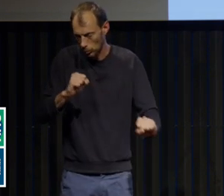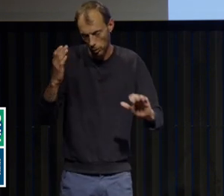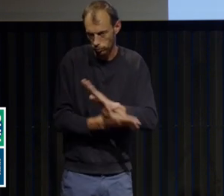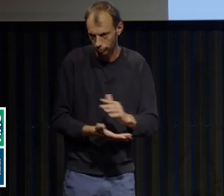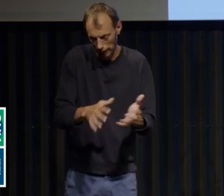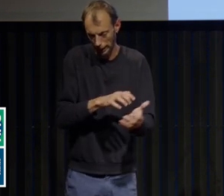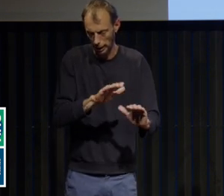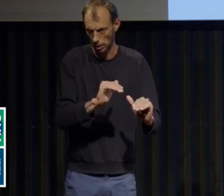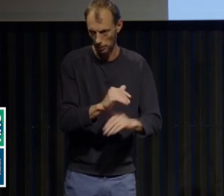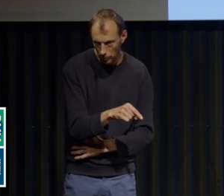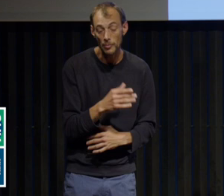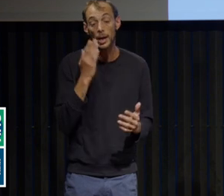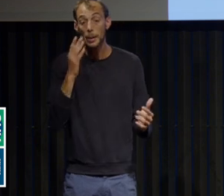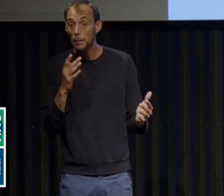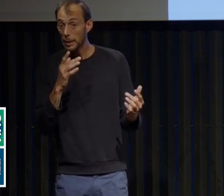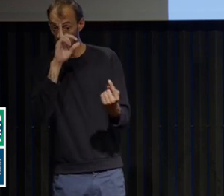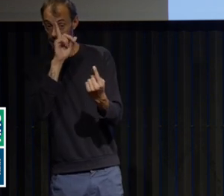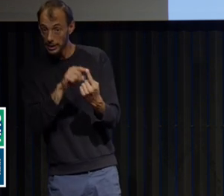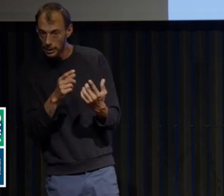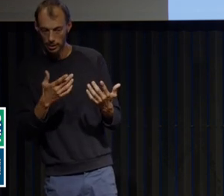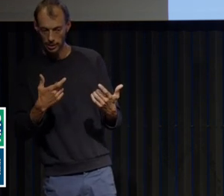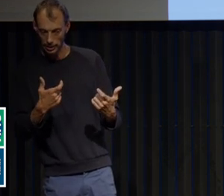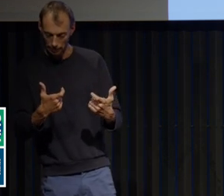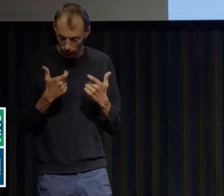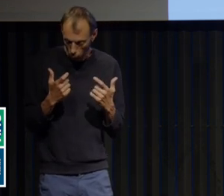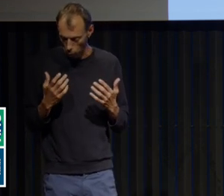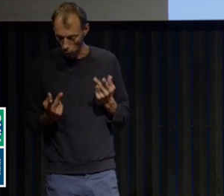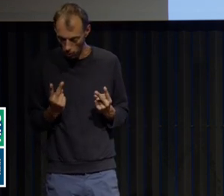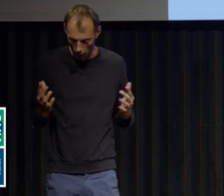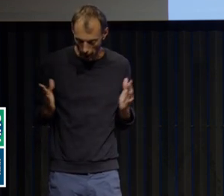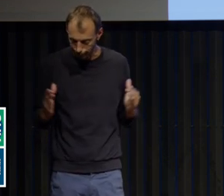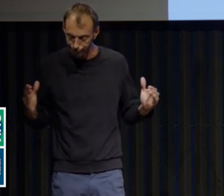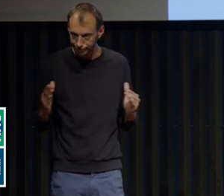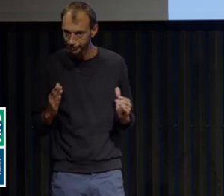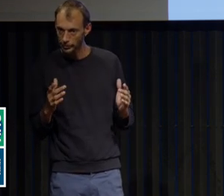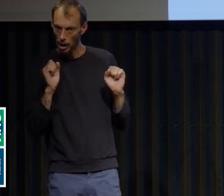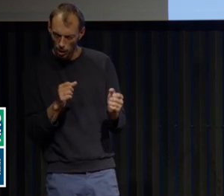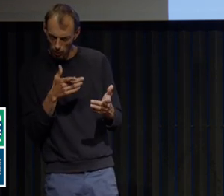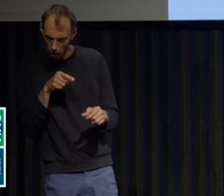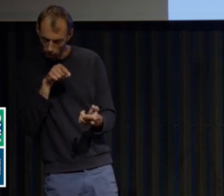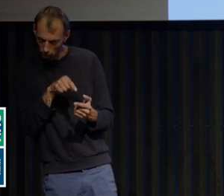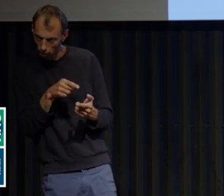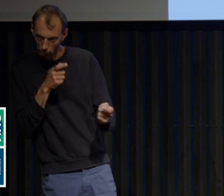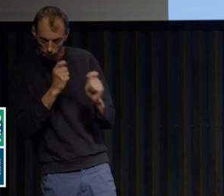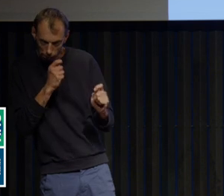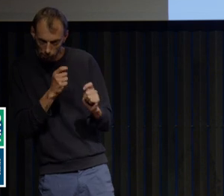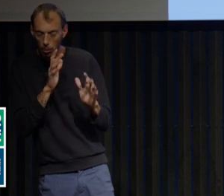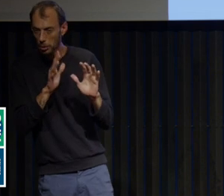nos patients autour de la restriction, bien là, effectivement, peut-être qu va pouvoir réussir un petit peu plus quelque chose.